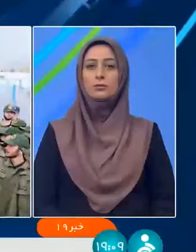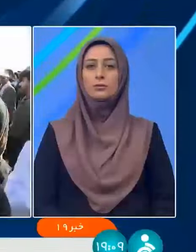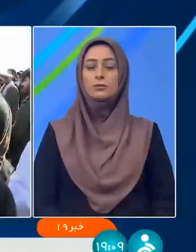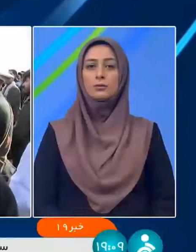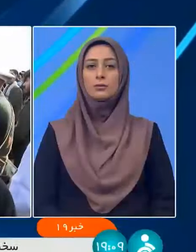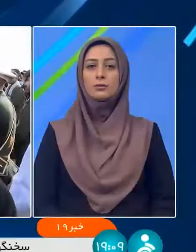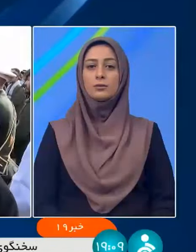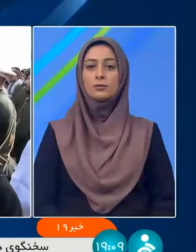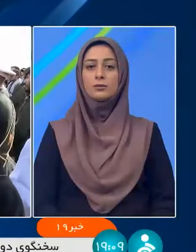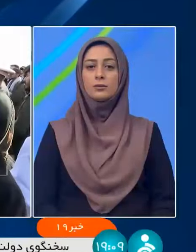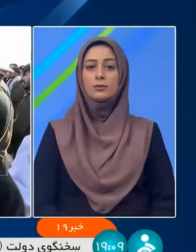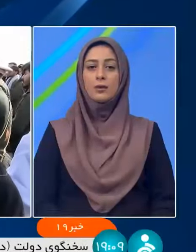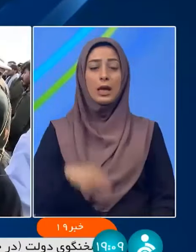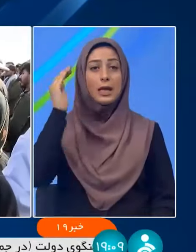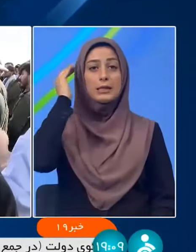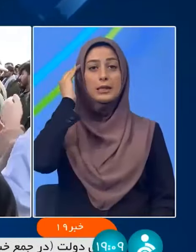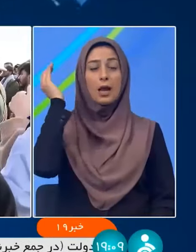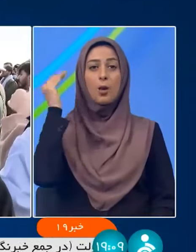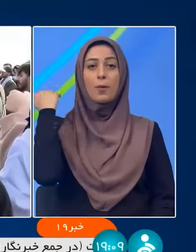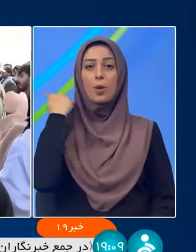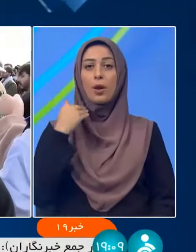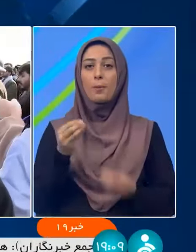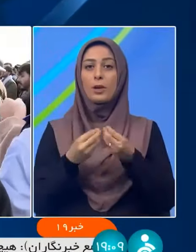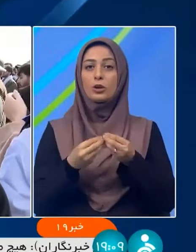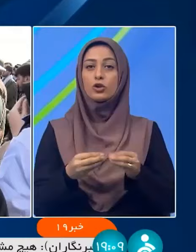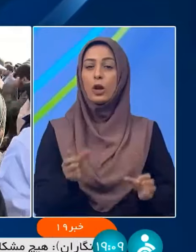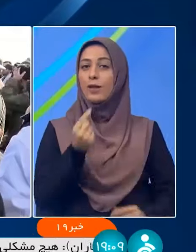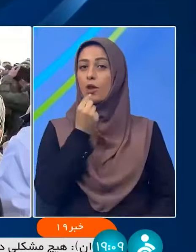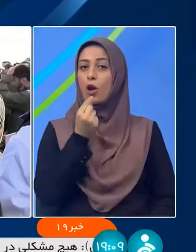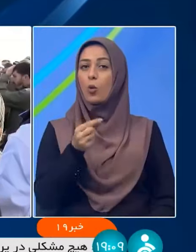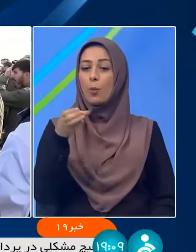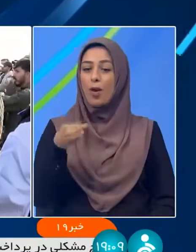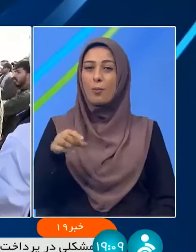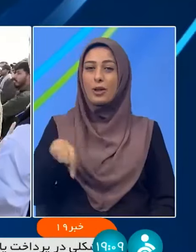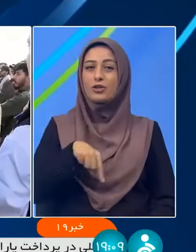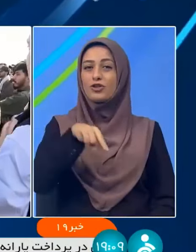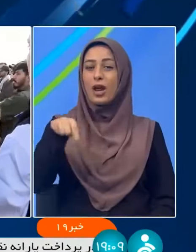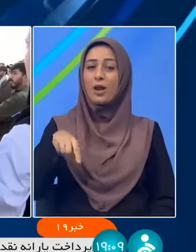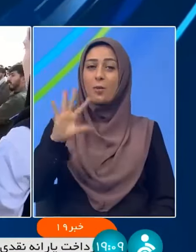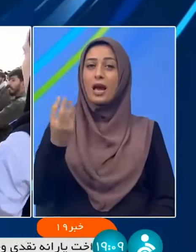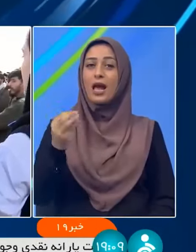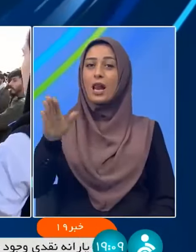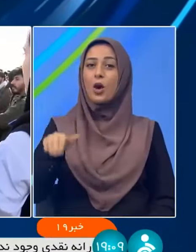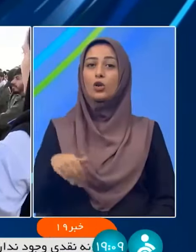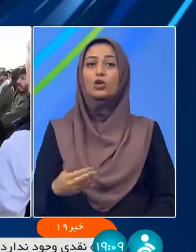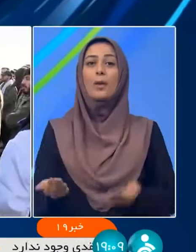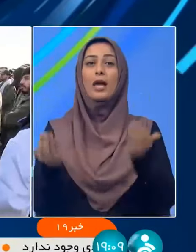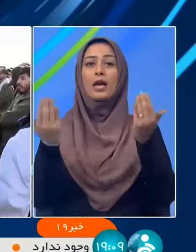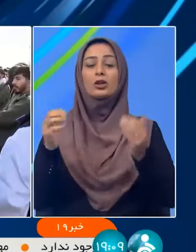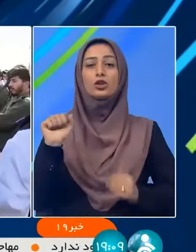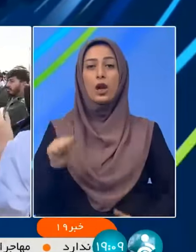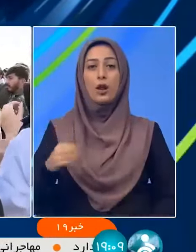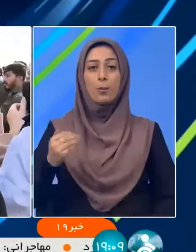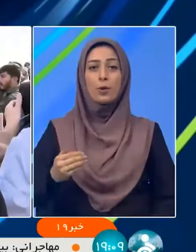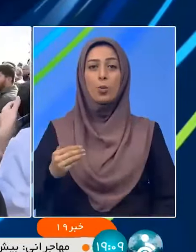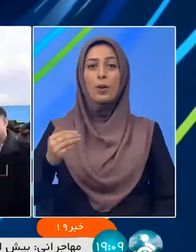سلام میکنم به این شهده گمنام به شهر ما خوش آمدن انشالله که بتونیم ادامه دهنده ی راه